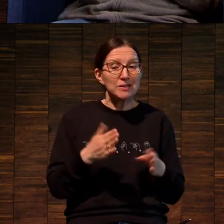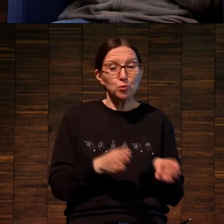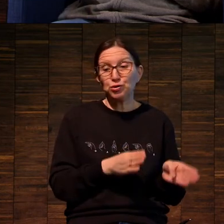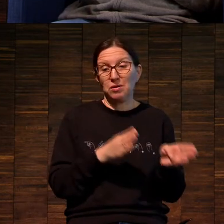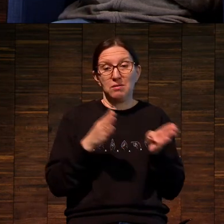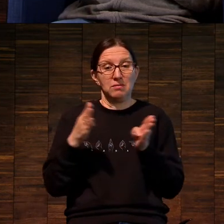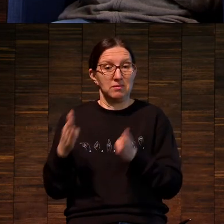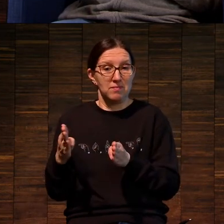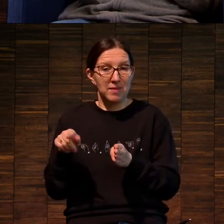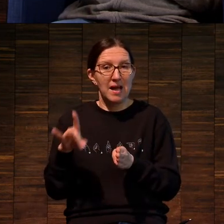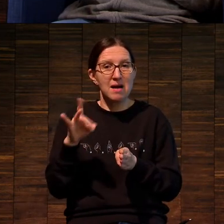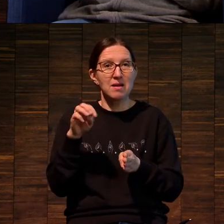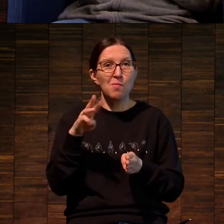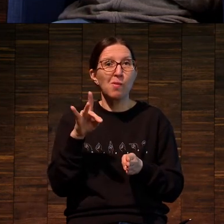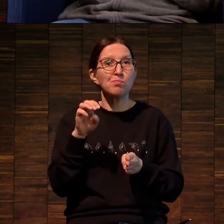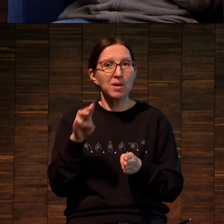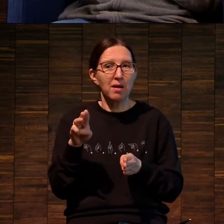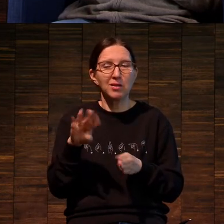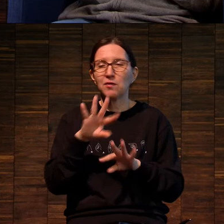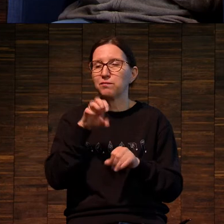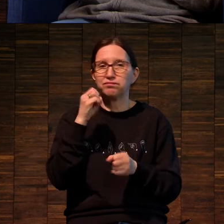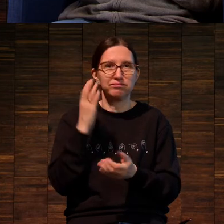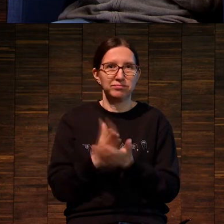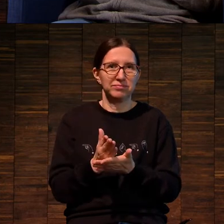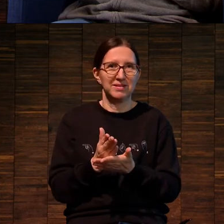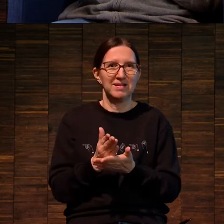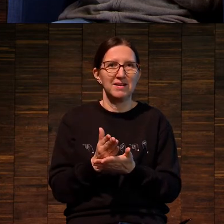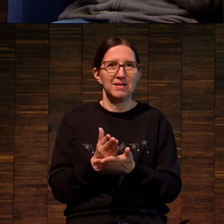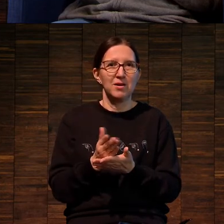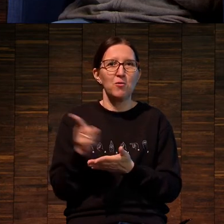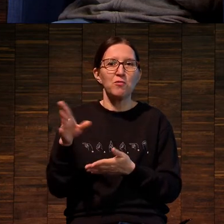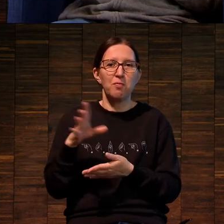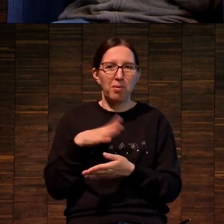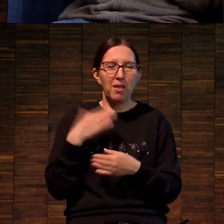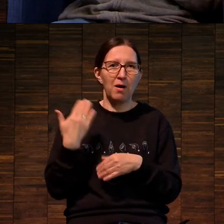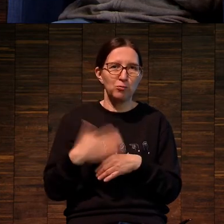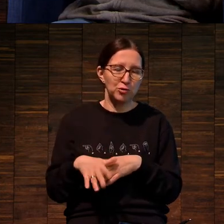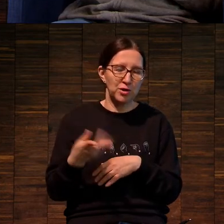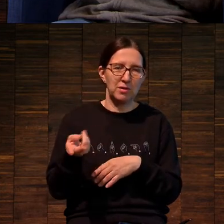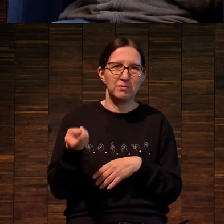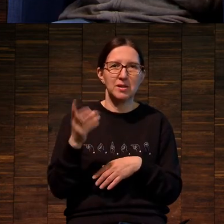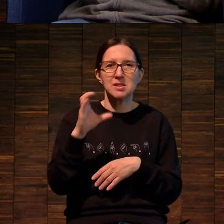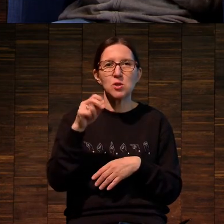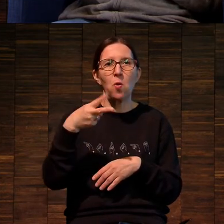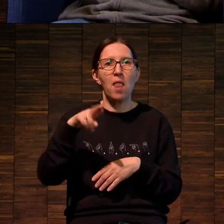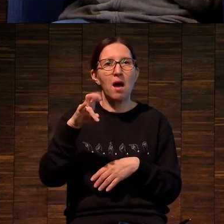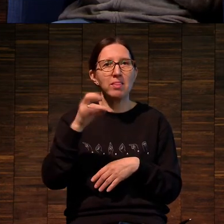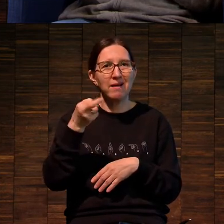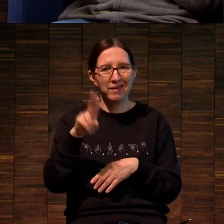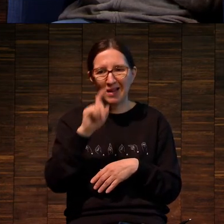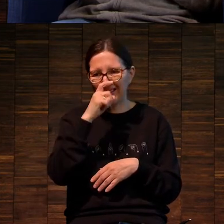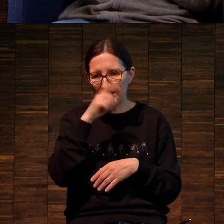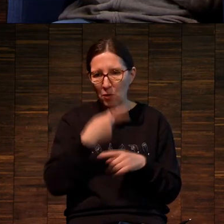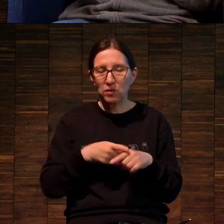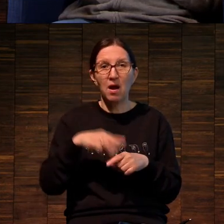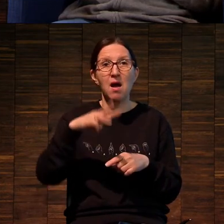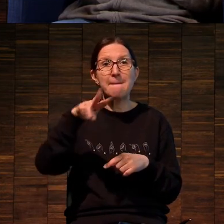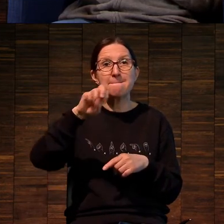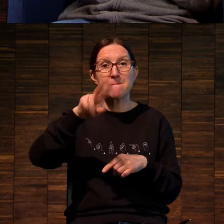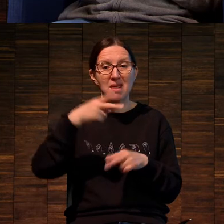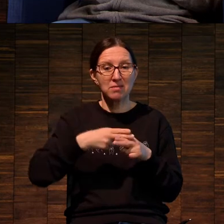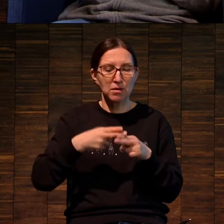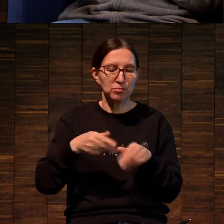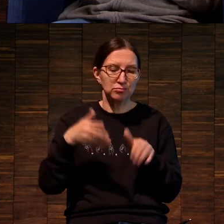А у Рембрандта было уже все. У него была царская водка, у него была соляная кислота. И медь травилась